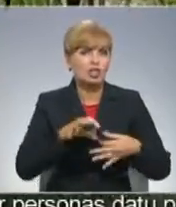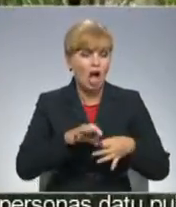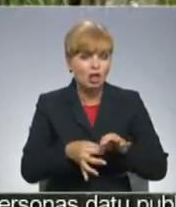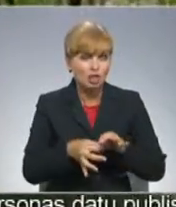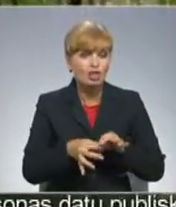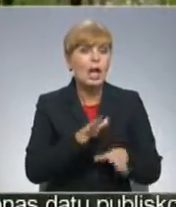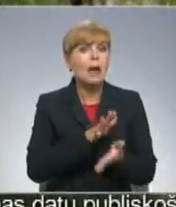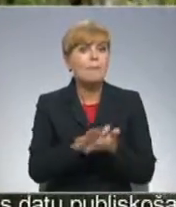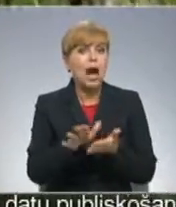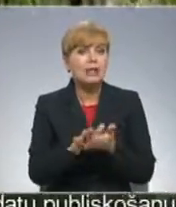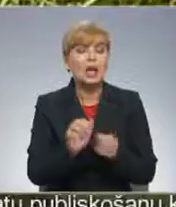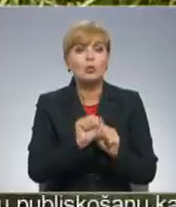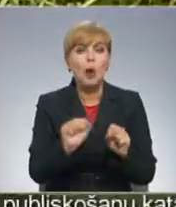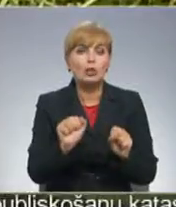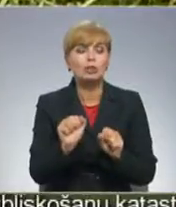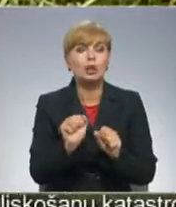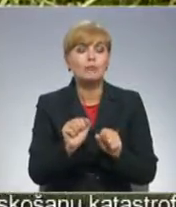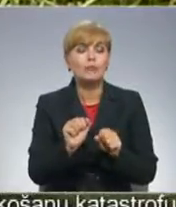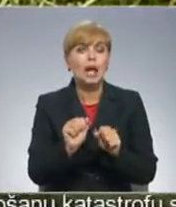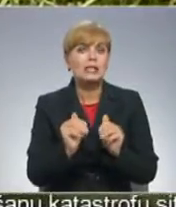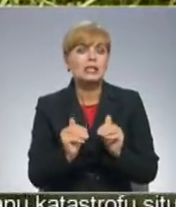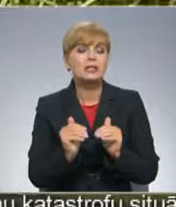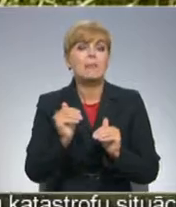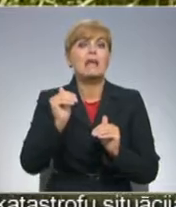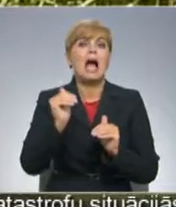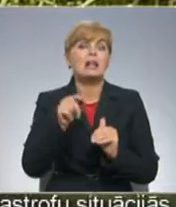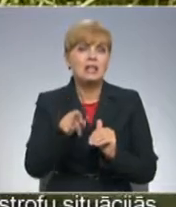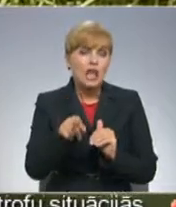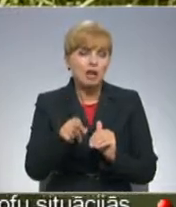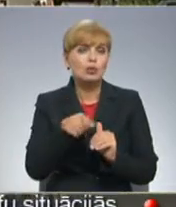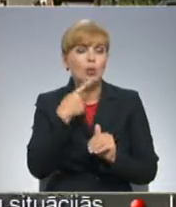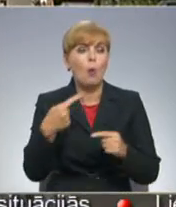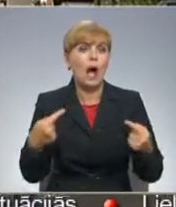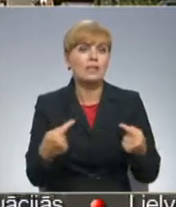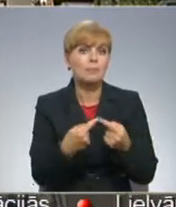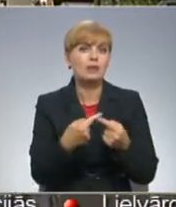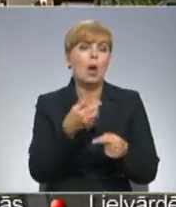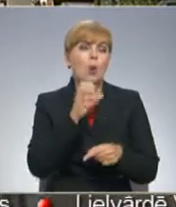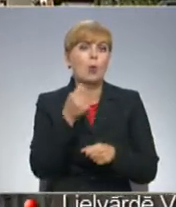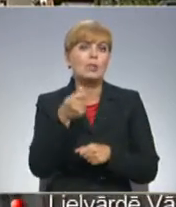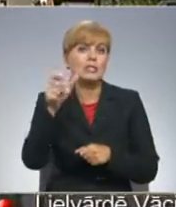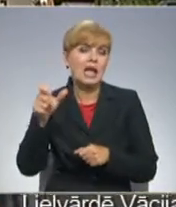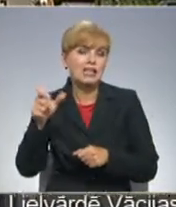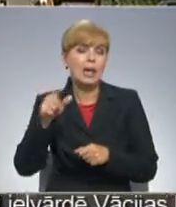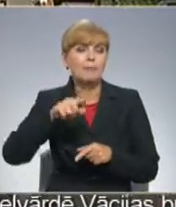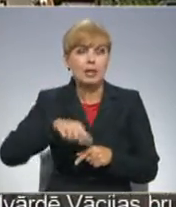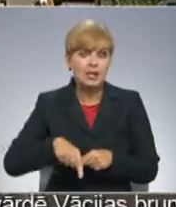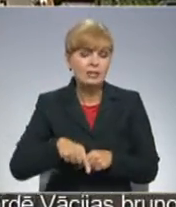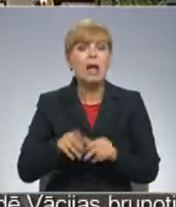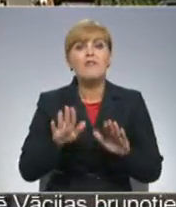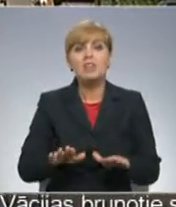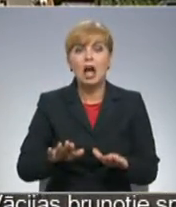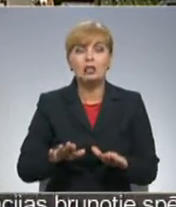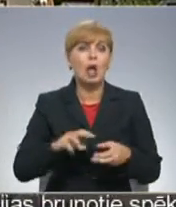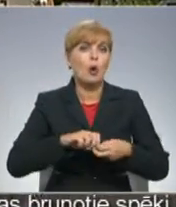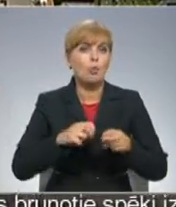tiek nodrošināts pastāvīgs ūdens spiediens, bet nevienmēr tas atbilst uguns zēsības prasībā. Tā ir vismazu apdzīvotā vieta problēmiņa,